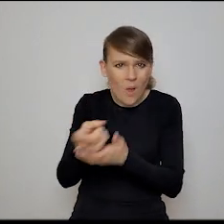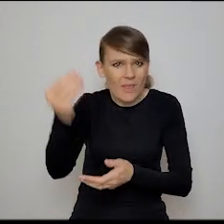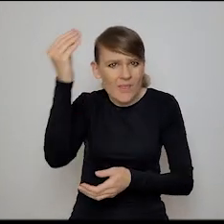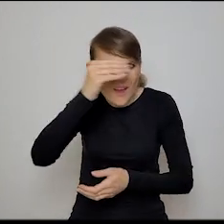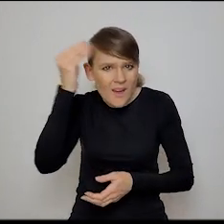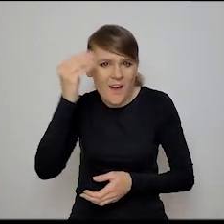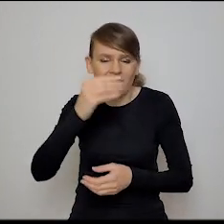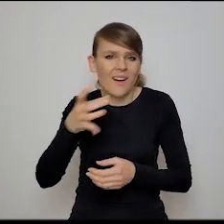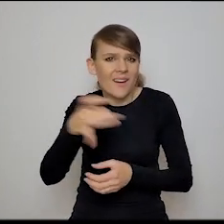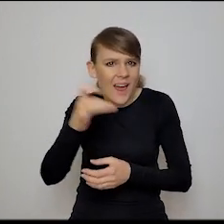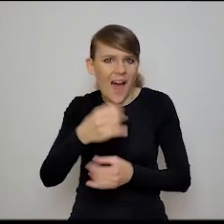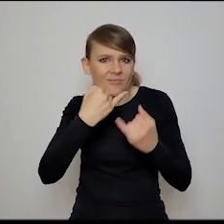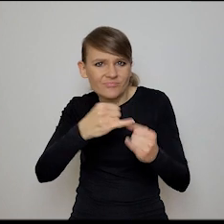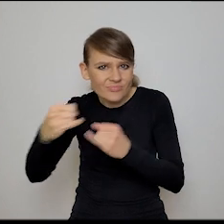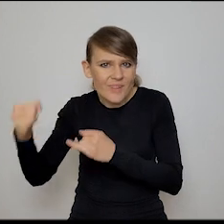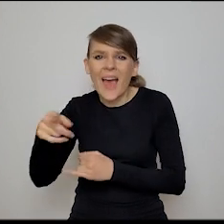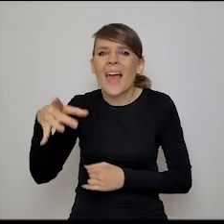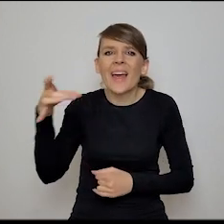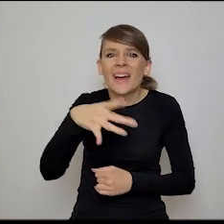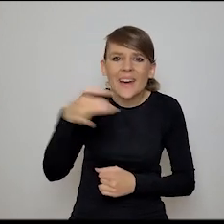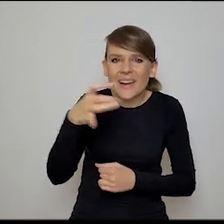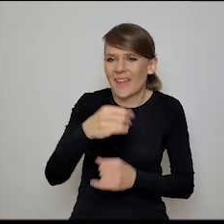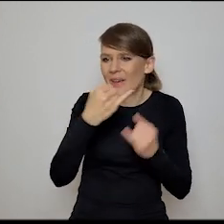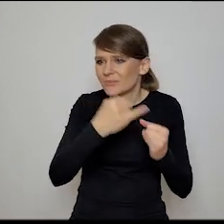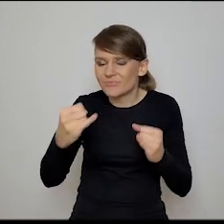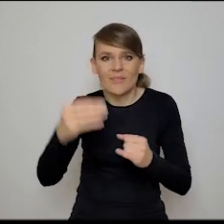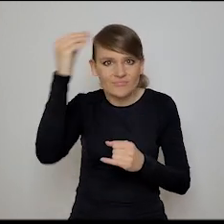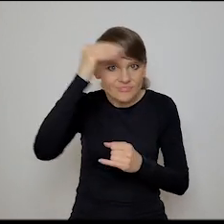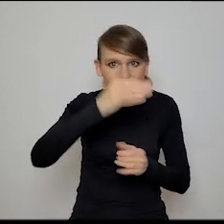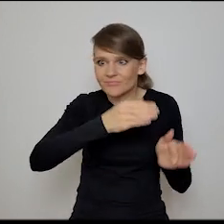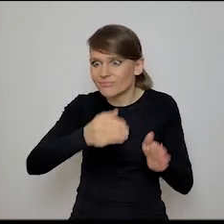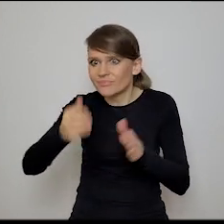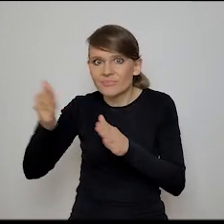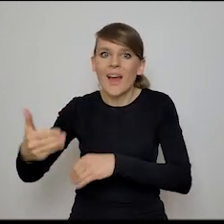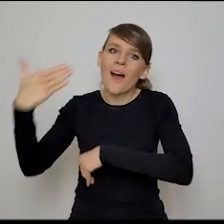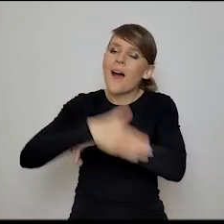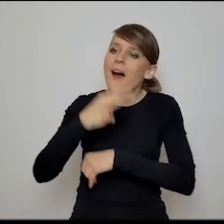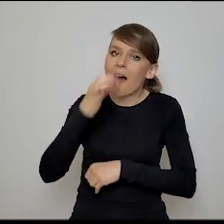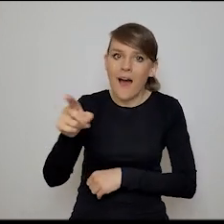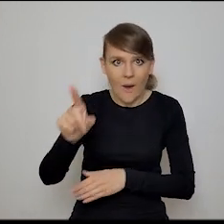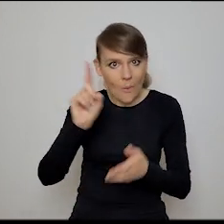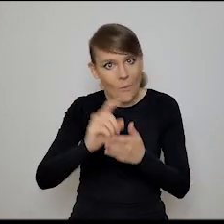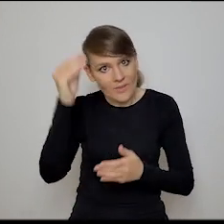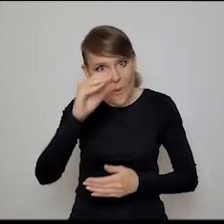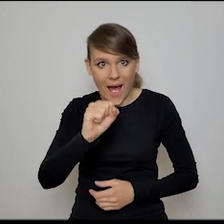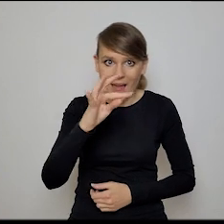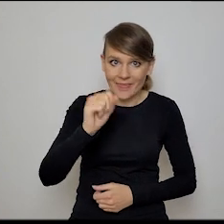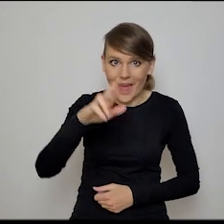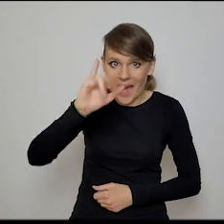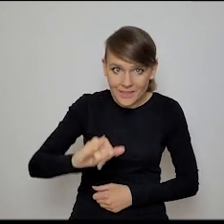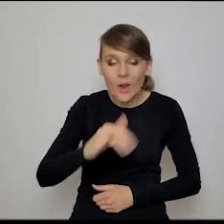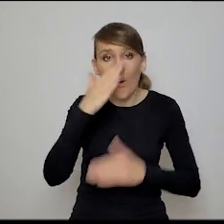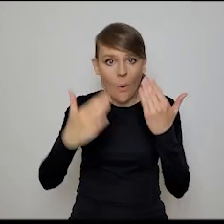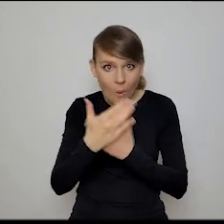nauczył grać w go. To są takie gry strategiczne podobnego profilu. i potem było pytanie, a czy się nauczy grać w Atari? I tu się okazało, się